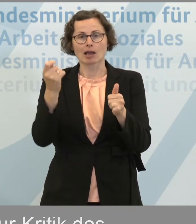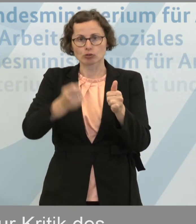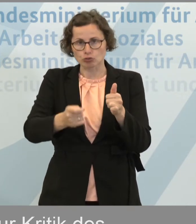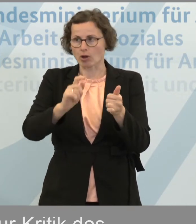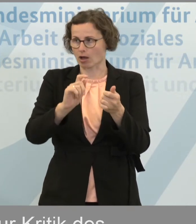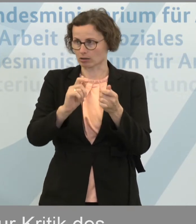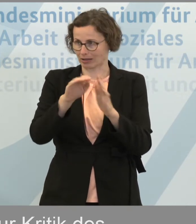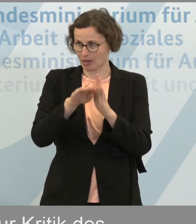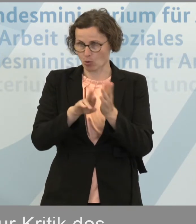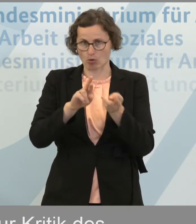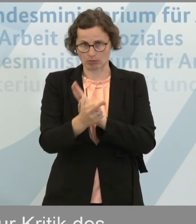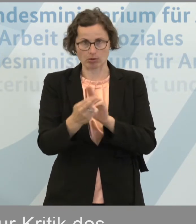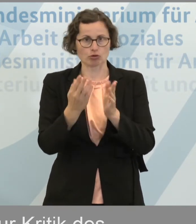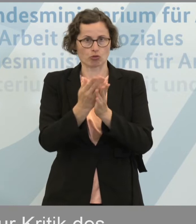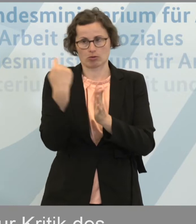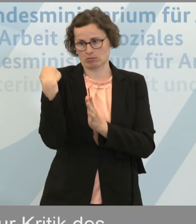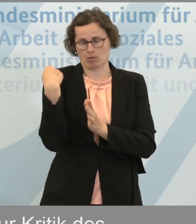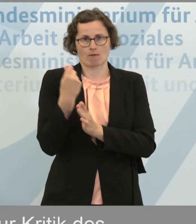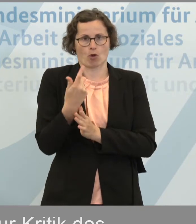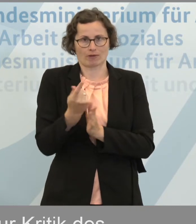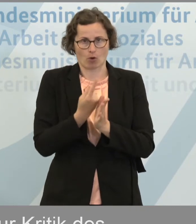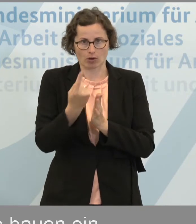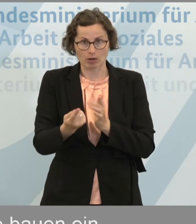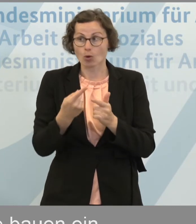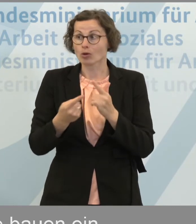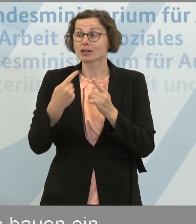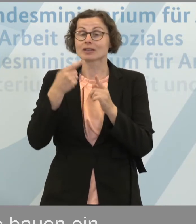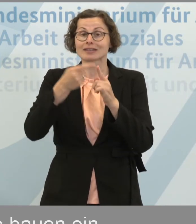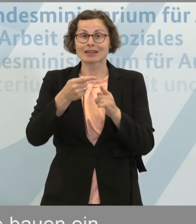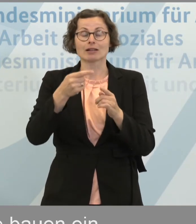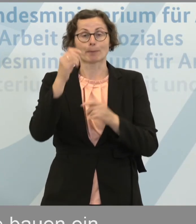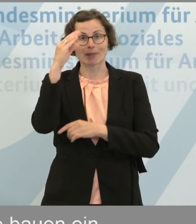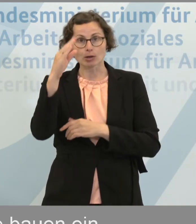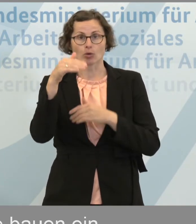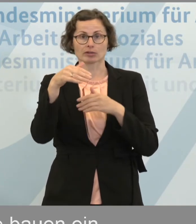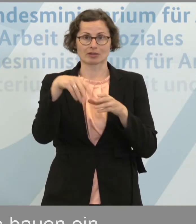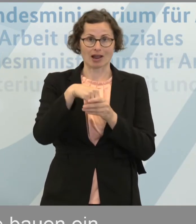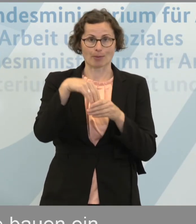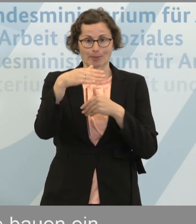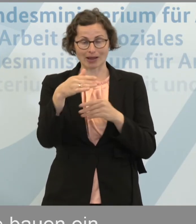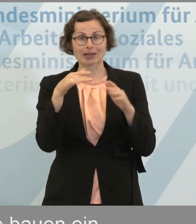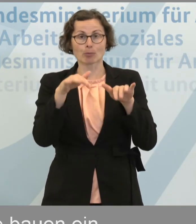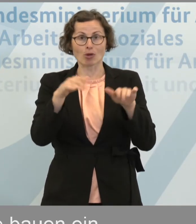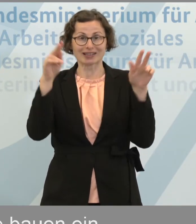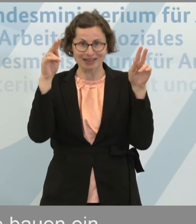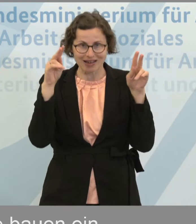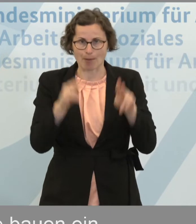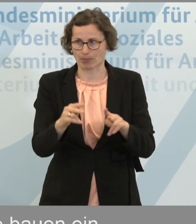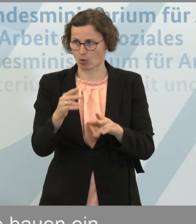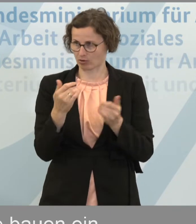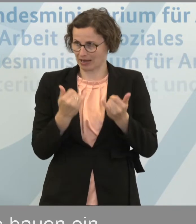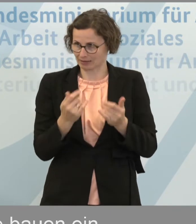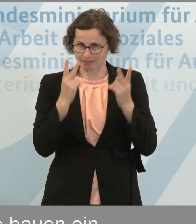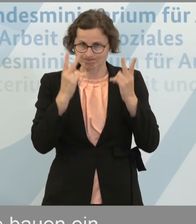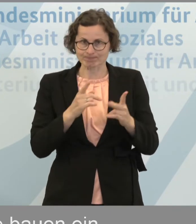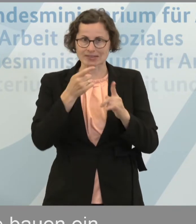die wir vor einigen Wochen beschlossen haben. Und im Gegenteil, wir entbürokratisieren das Bildungs und Teilhabe-Paket. Es geht ja jetzt um ganz praktische Hilfen, weil